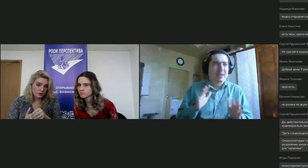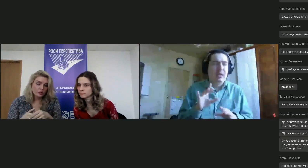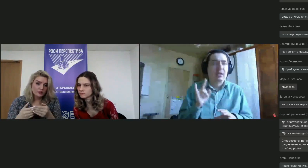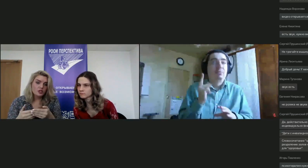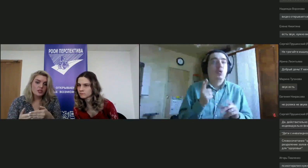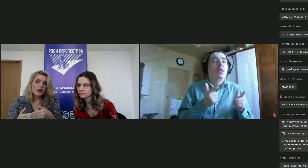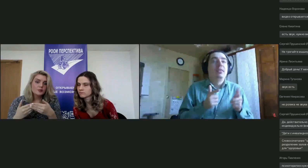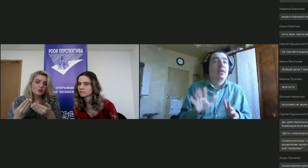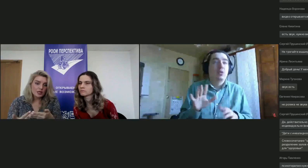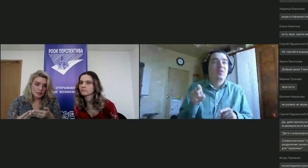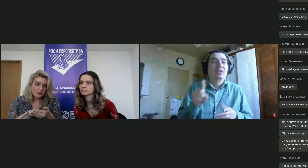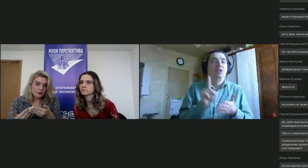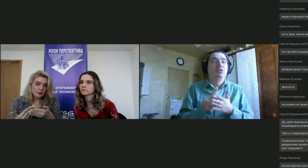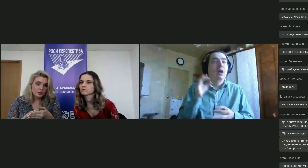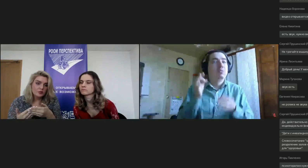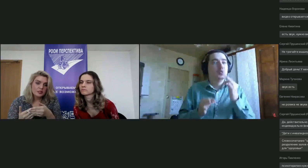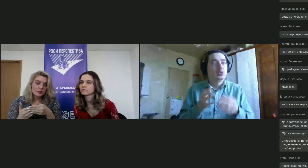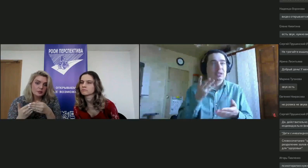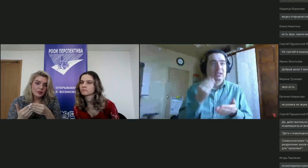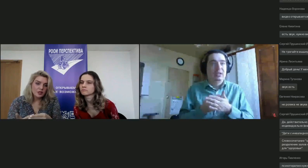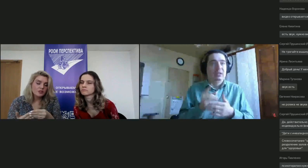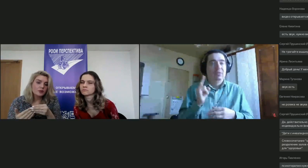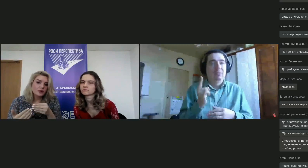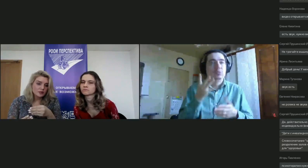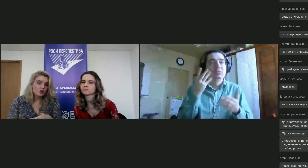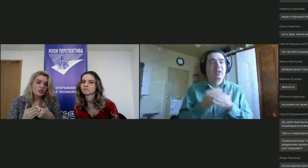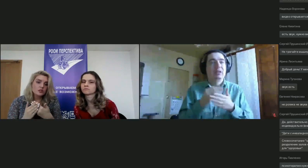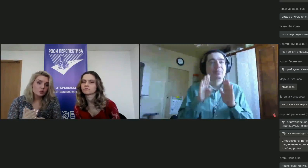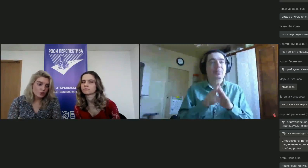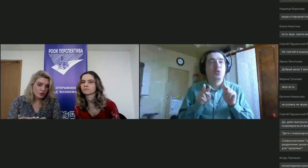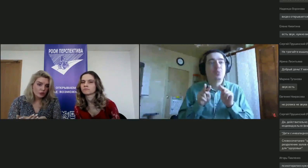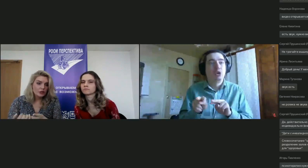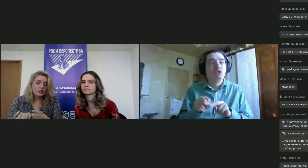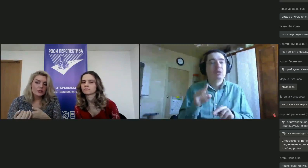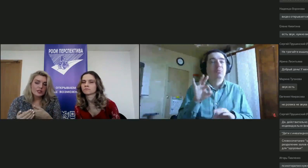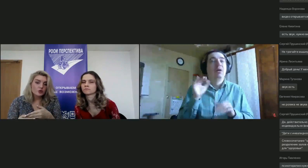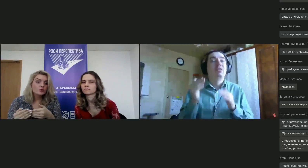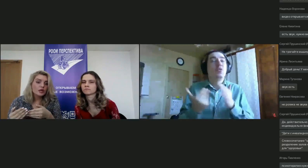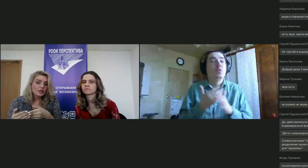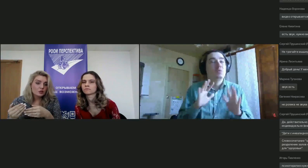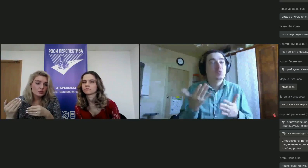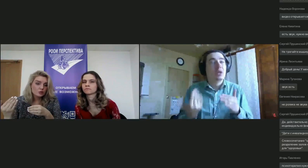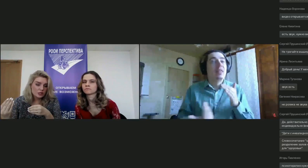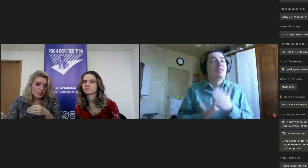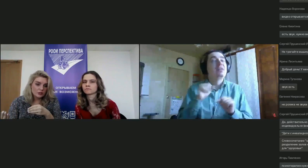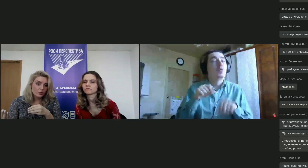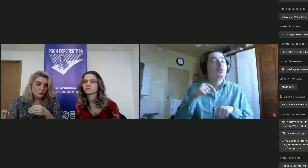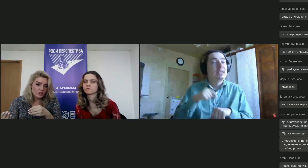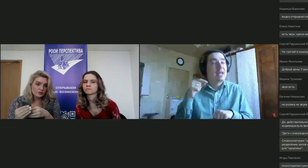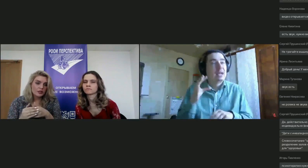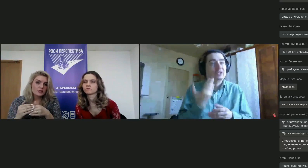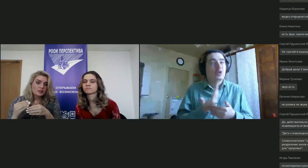не нужно. Вы должны обсуждать со своим ребенком, со своим подопечным возможные случаи, возможную реакцию со